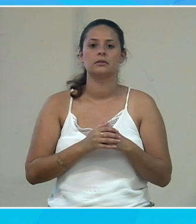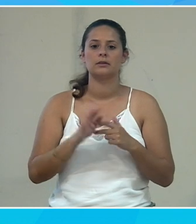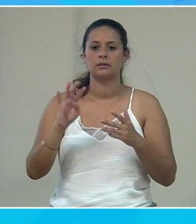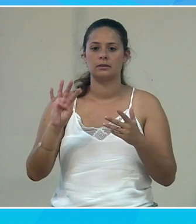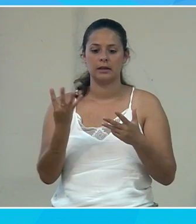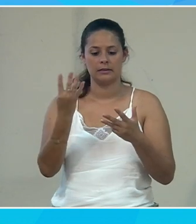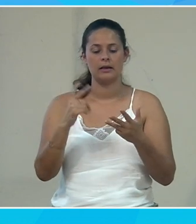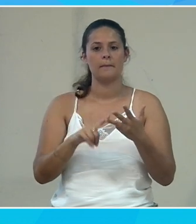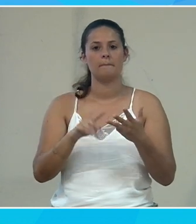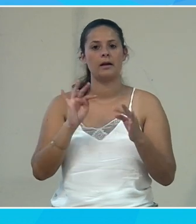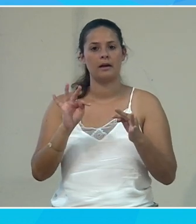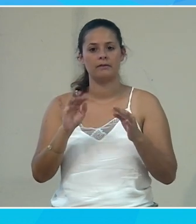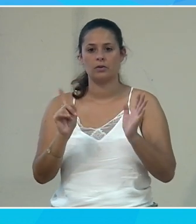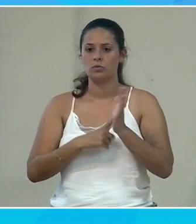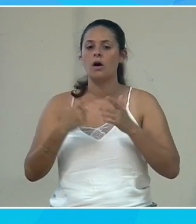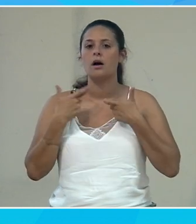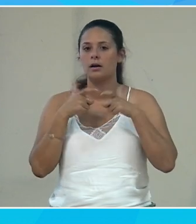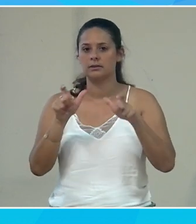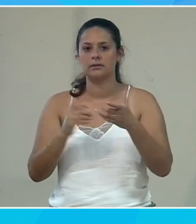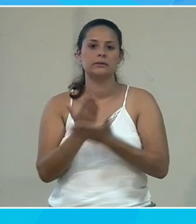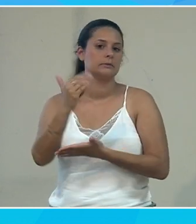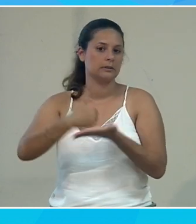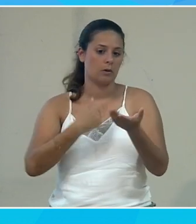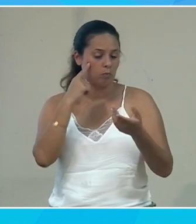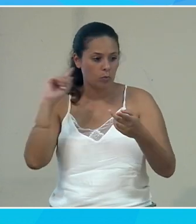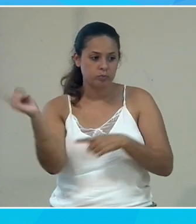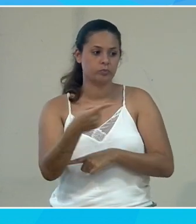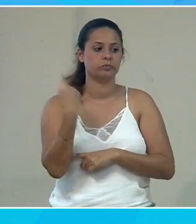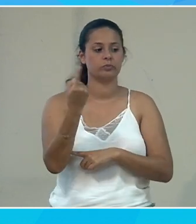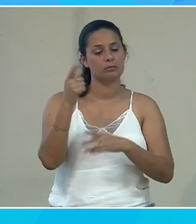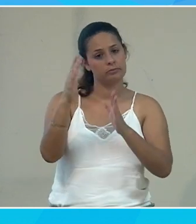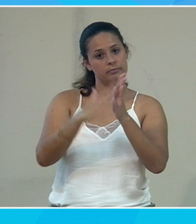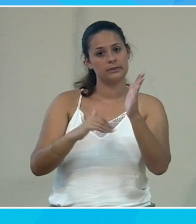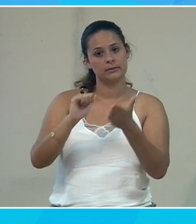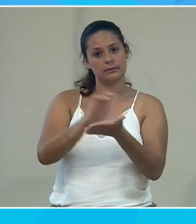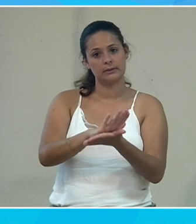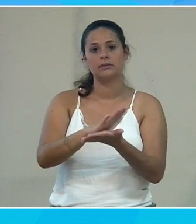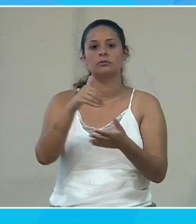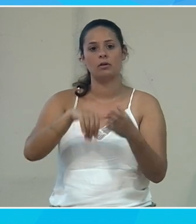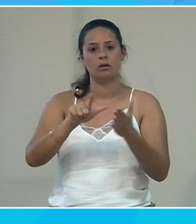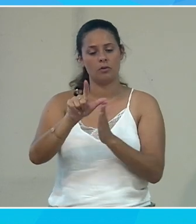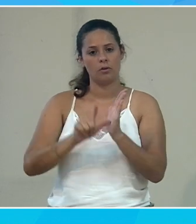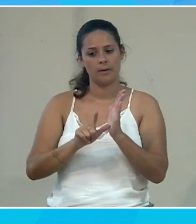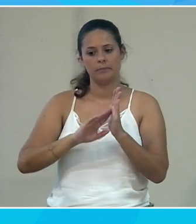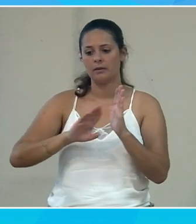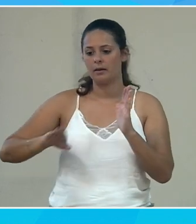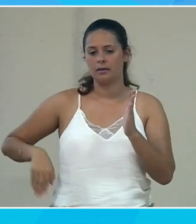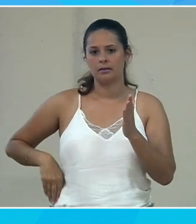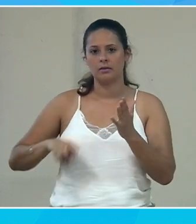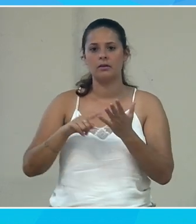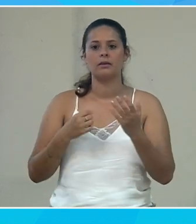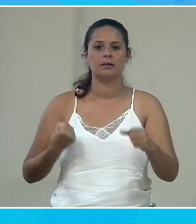le quatrième étant le droit à l'accessibilité, un environnement pour tous. Donc c'est même inscrit dans la loi, l'accessibilité. Et la dernière, c'est la